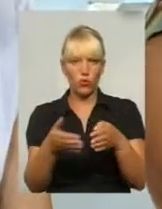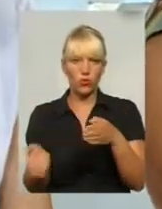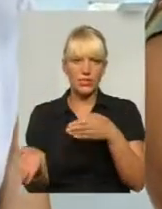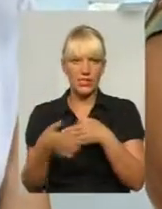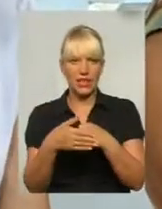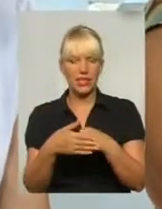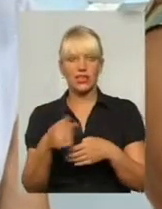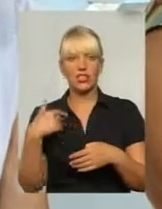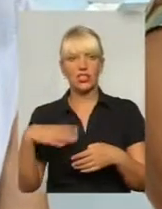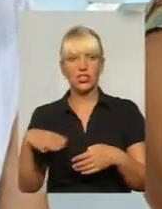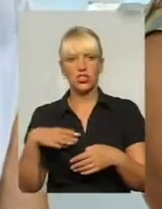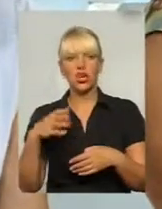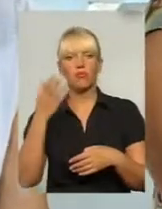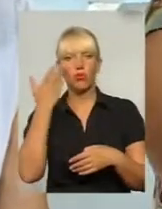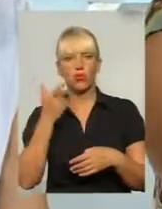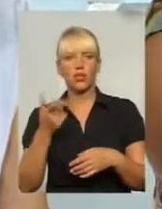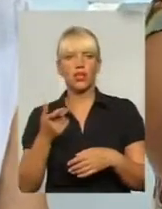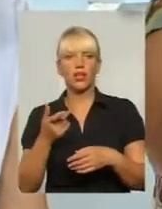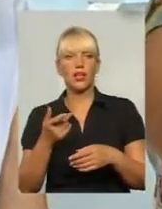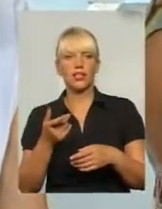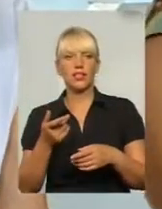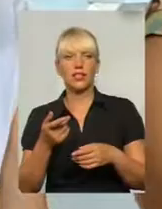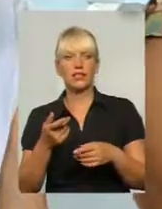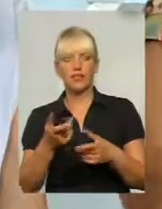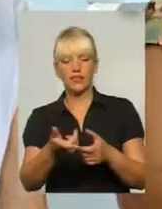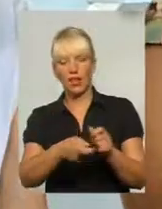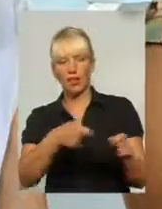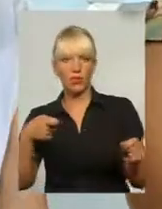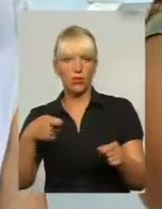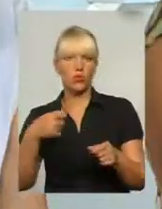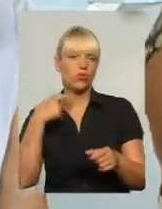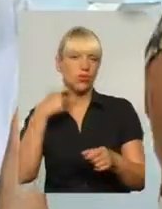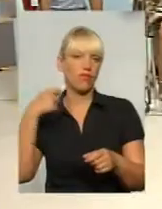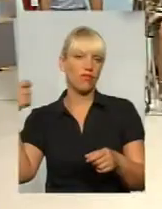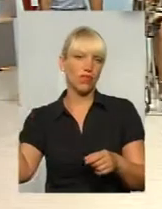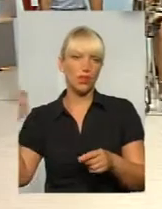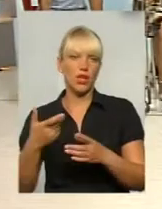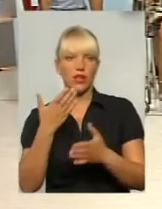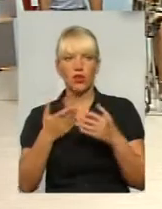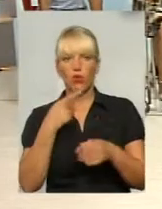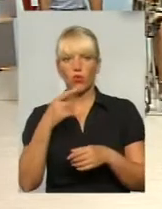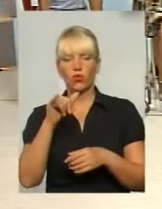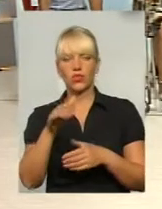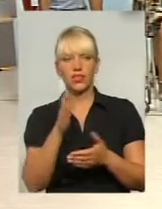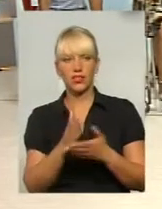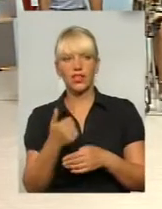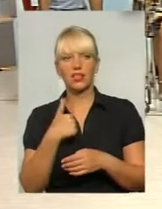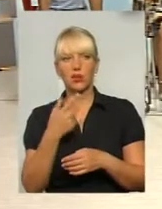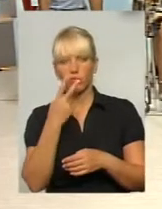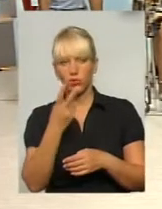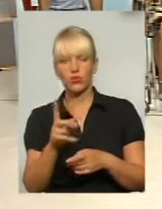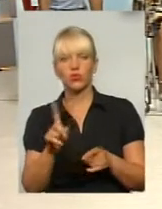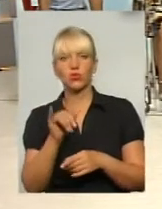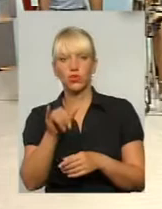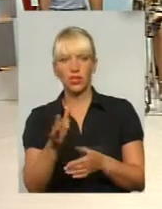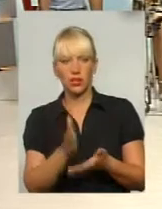чекаємо спець комунтранс. Він приїхав в спець комунтранс, взяв її на петлю і виловив. Якщо вони кажуть, що в них щось є, то я хочу подивитися,